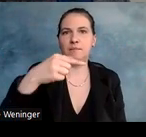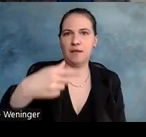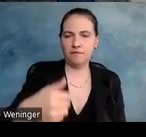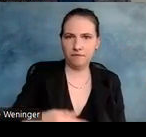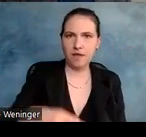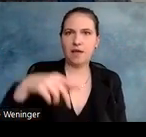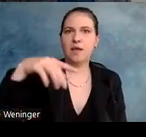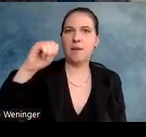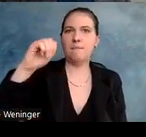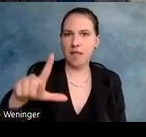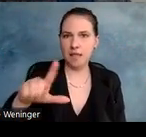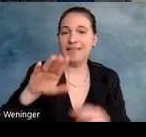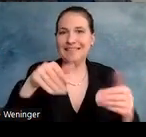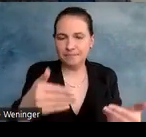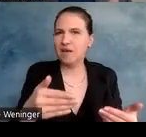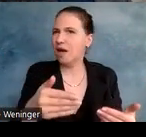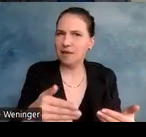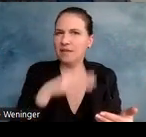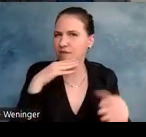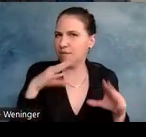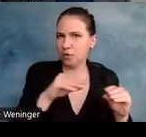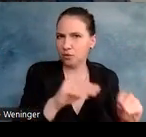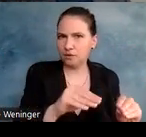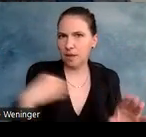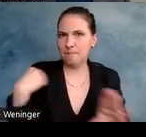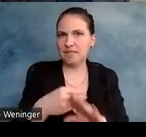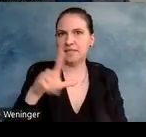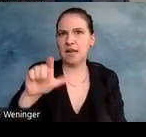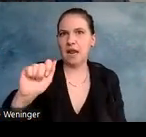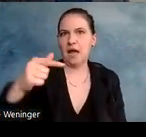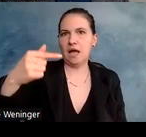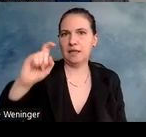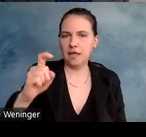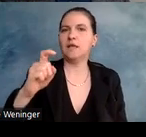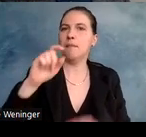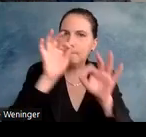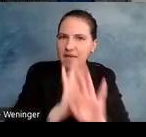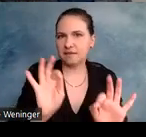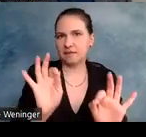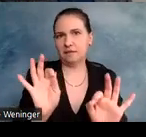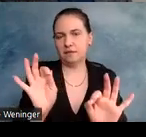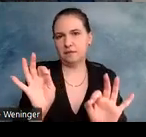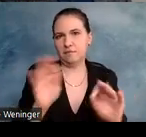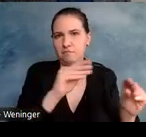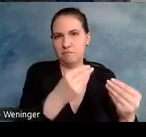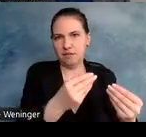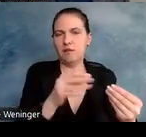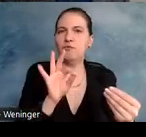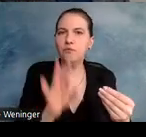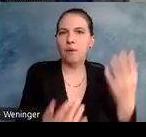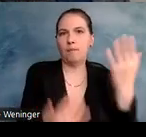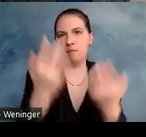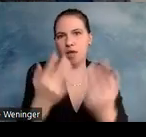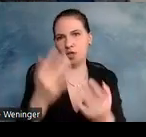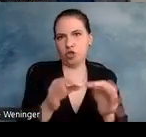auch, aber es hat sich einfach nicht so durchgesetzt. Nach wie vor ist LaTeX eigentlich das beste Mittel, um mathematische Formeln